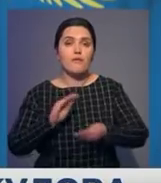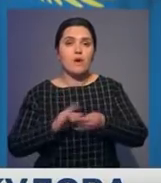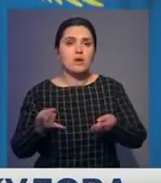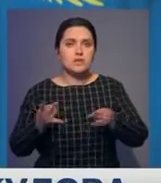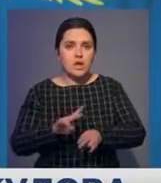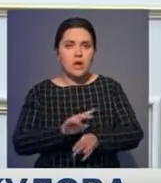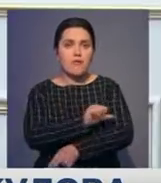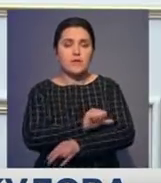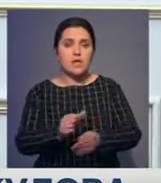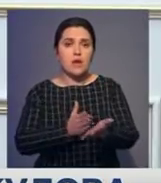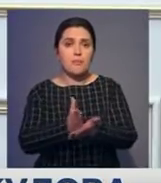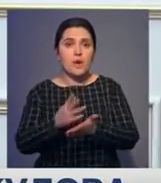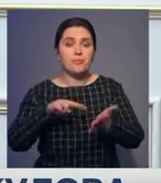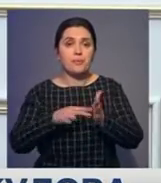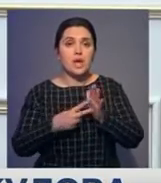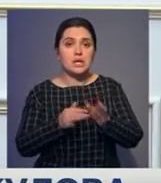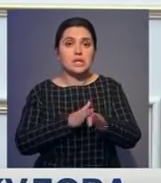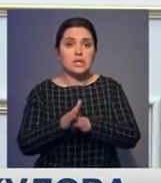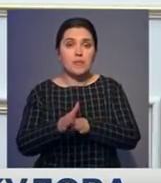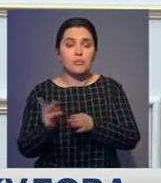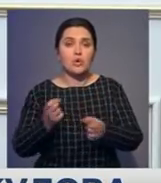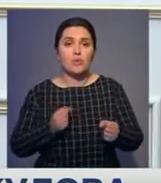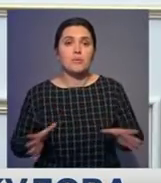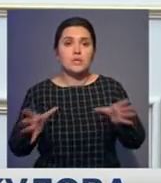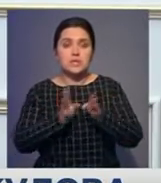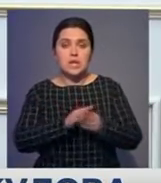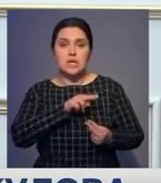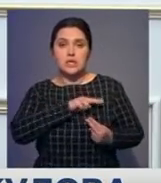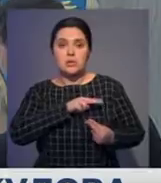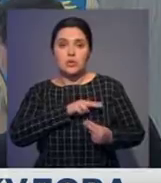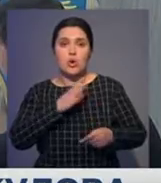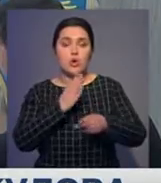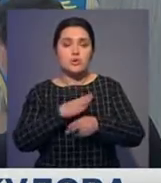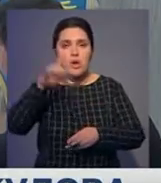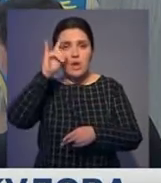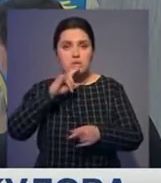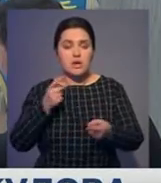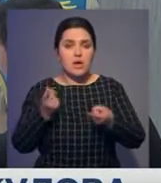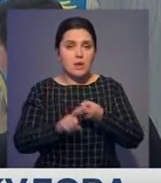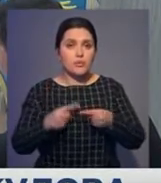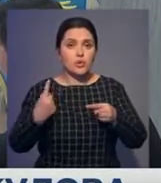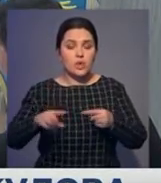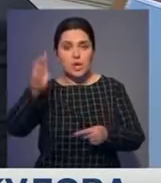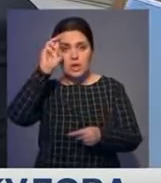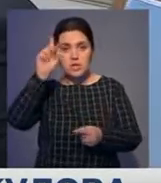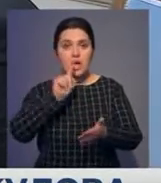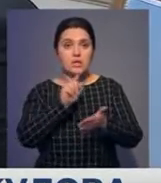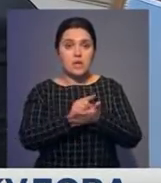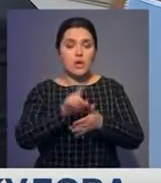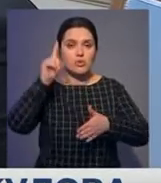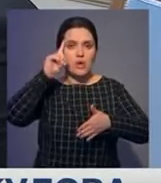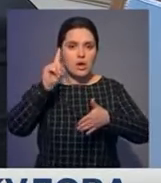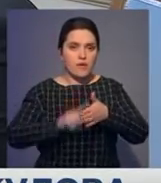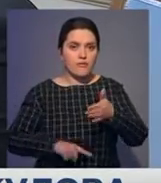внешнеполитического курса и реализации мер по укреплению сотрудничества со стратегическими партнерами Казахстана. Они должны